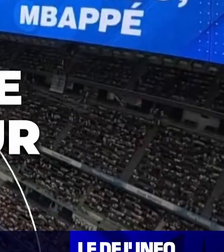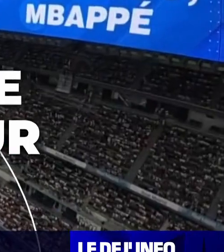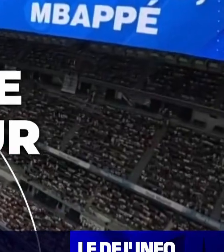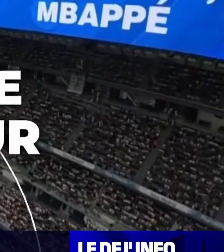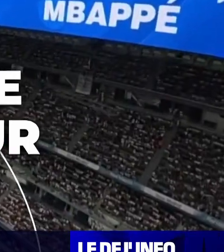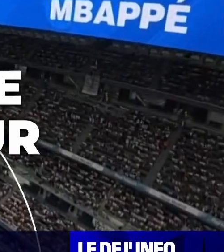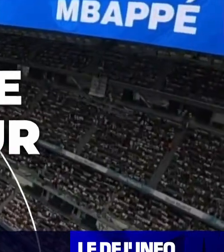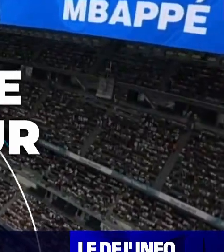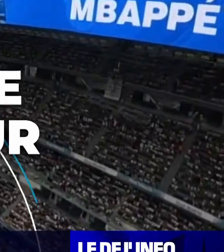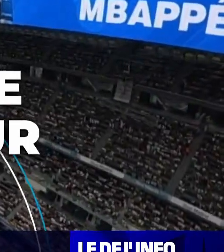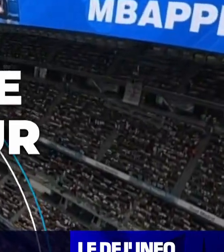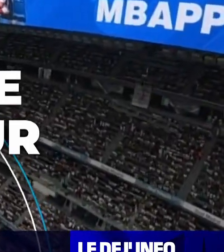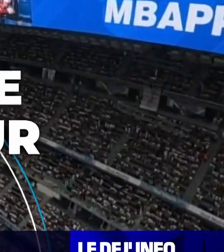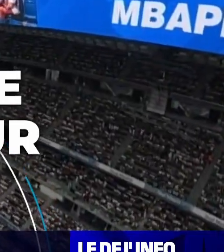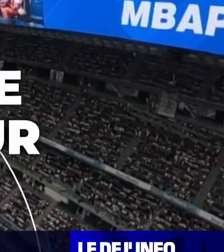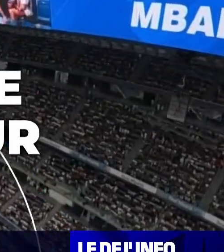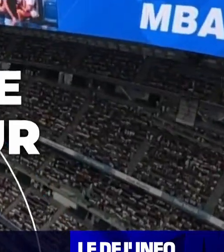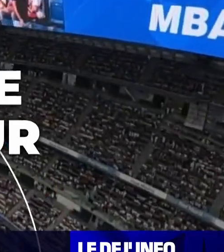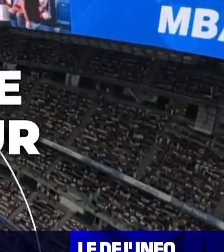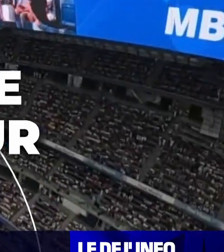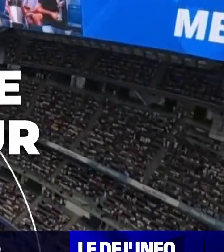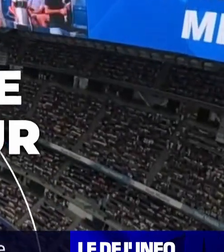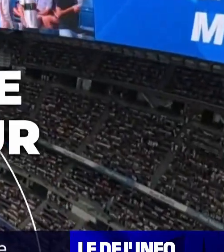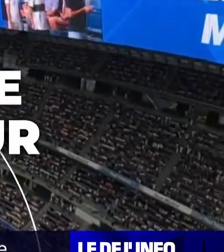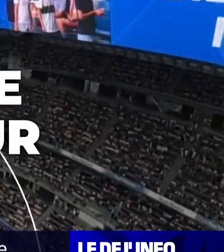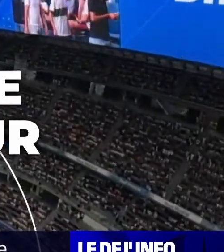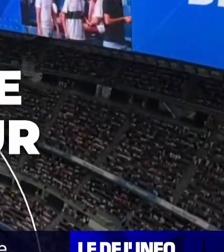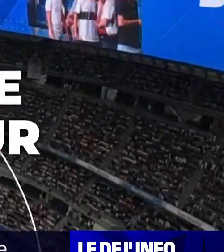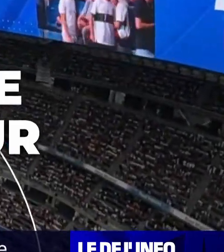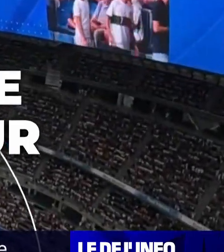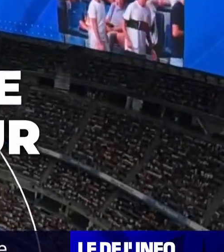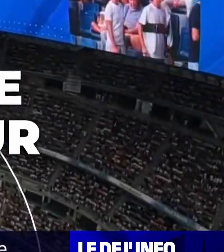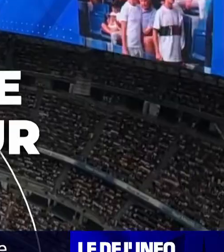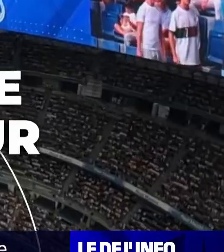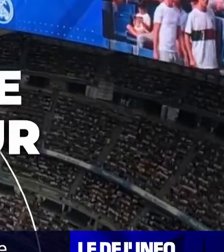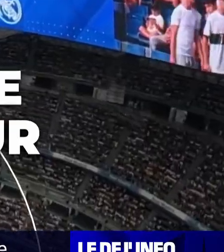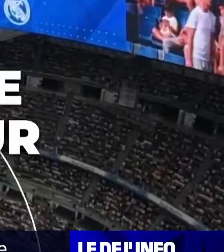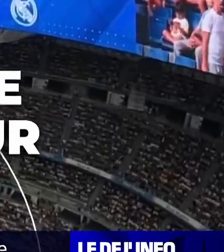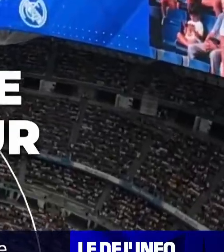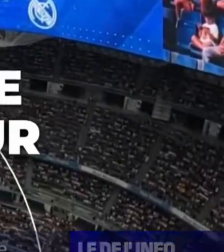de Kylian Mbappé peut débuter. Une présentation grandiose pour ce transfert qu'il est tout autant.